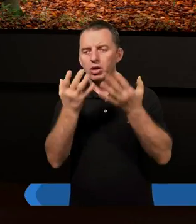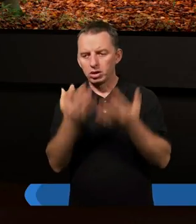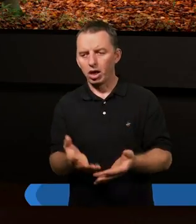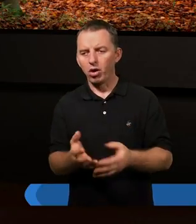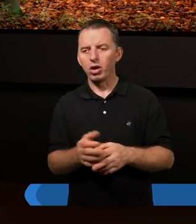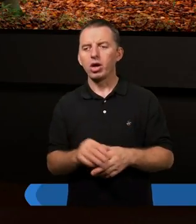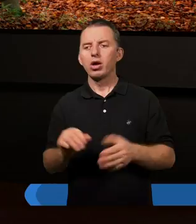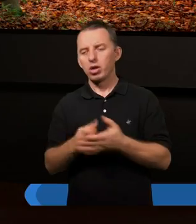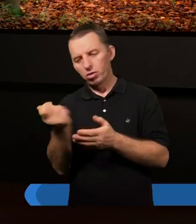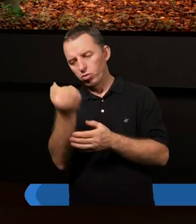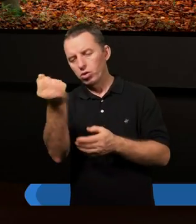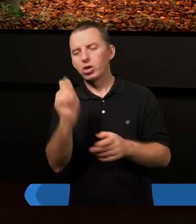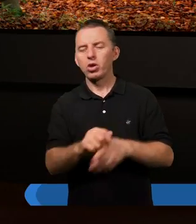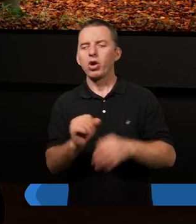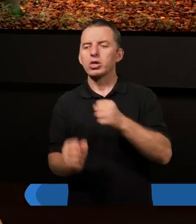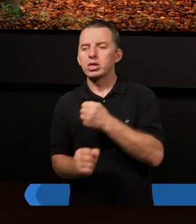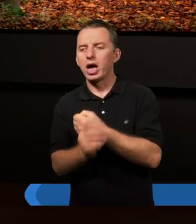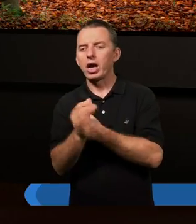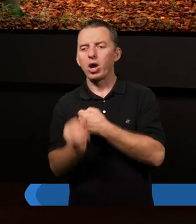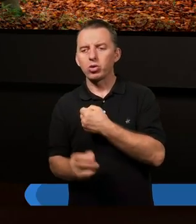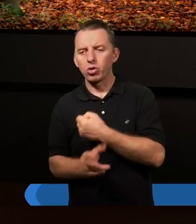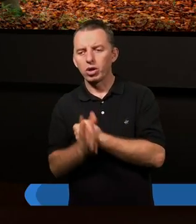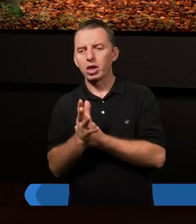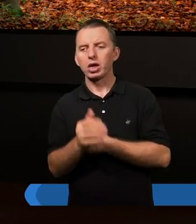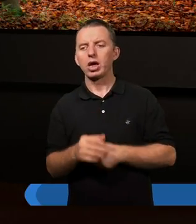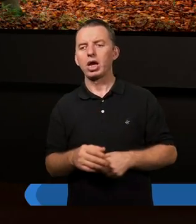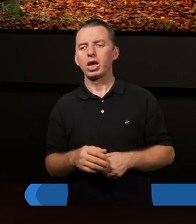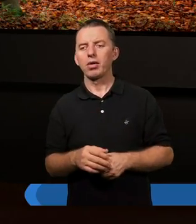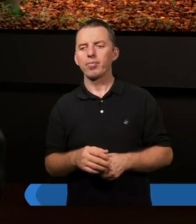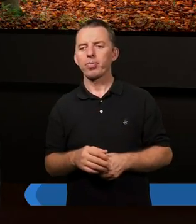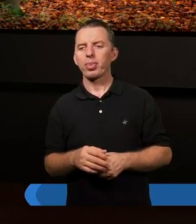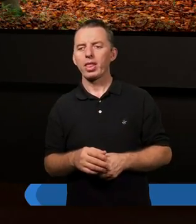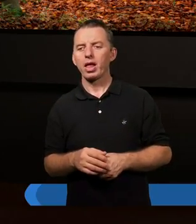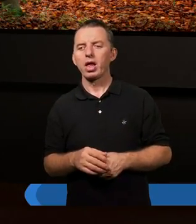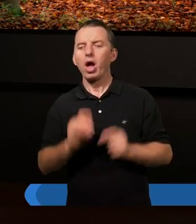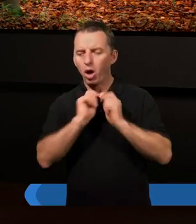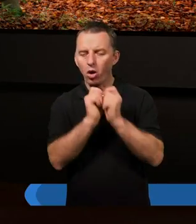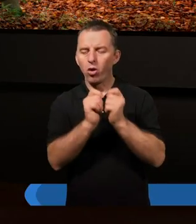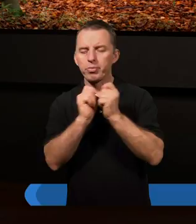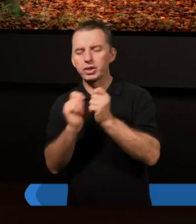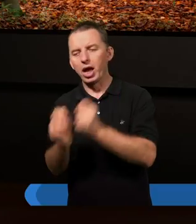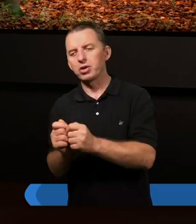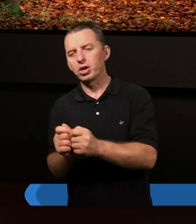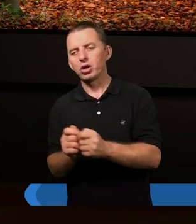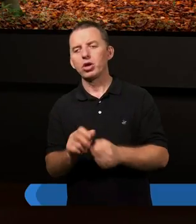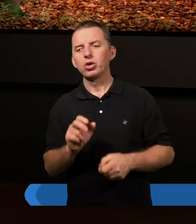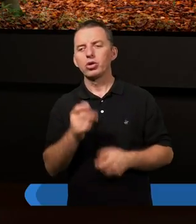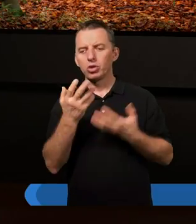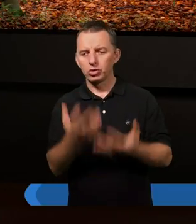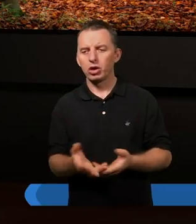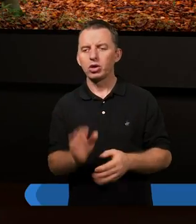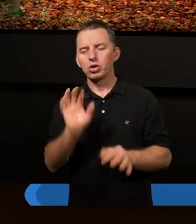do Jerozolimy, tam zachęcić ich, czy obdarzyć ich czymś